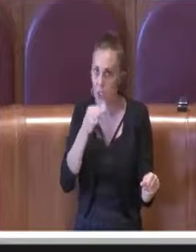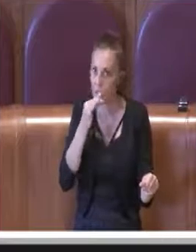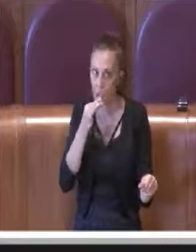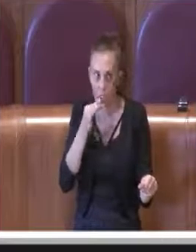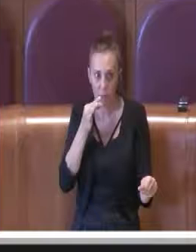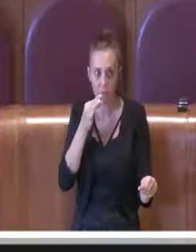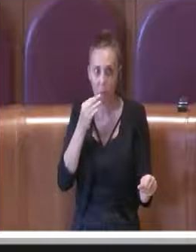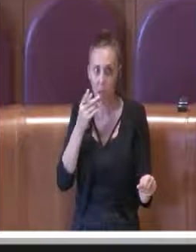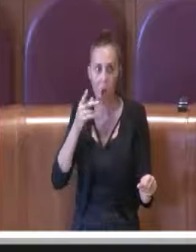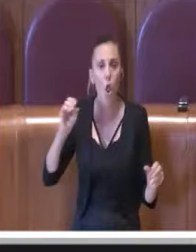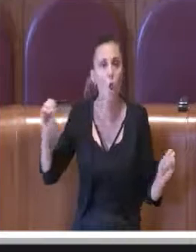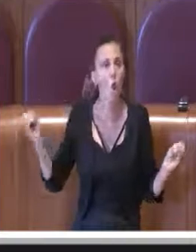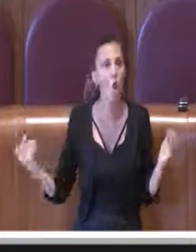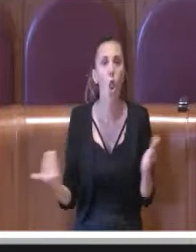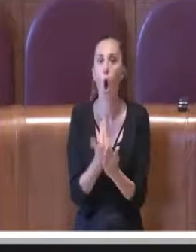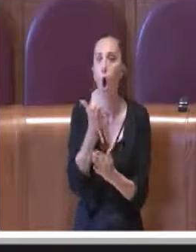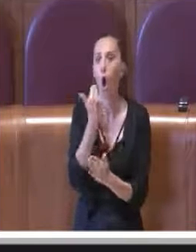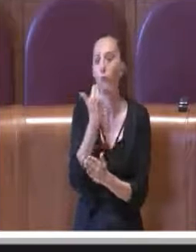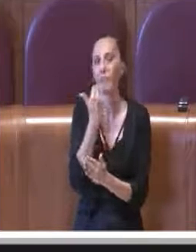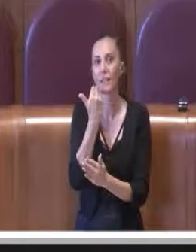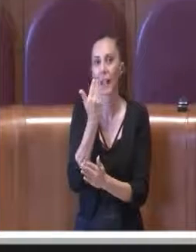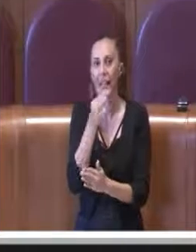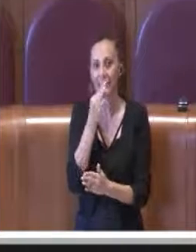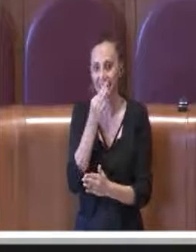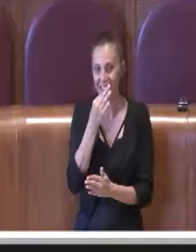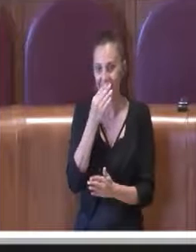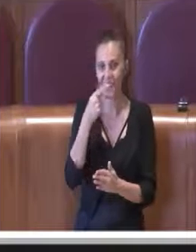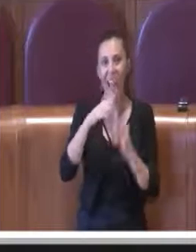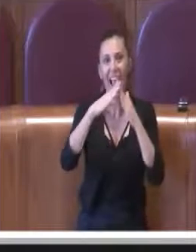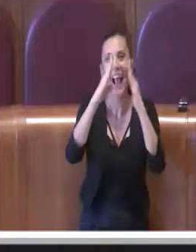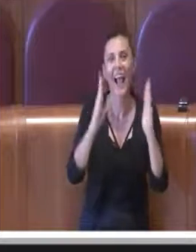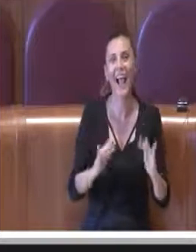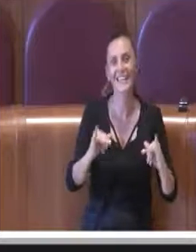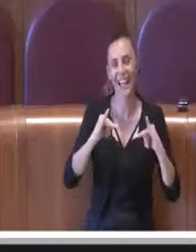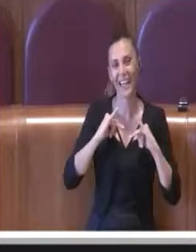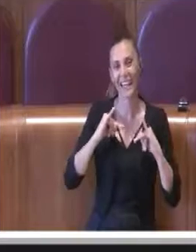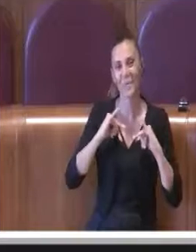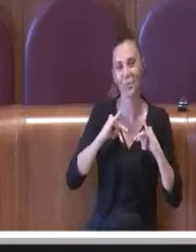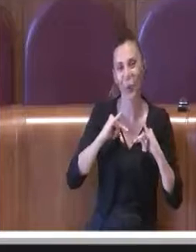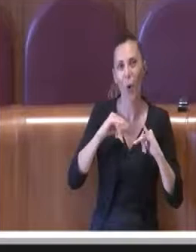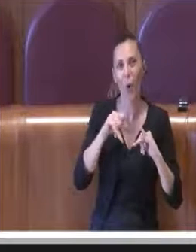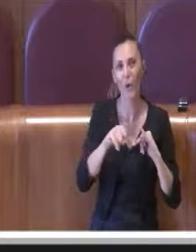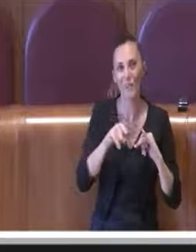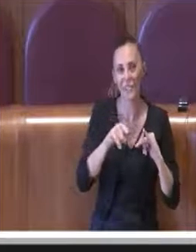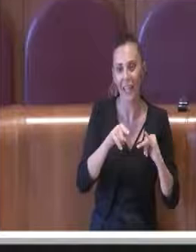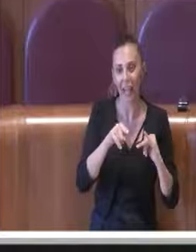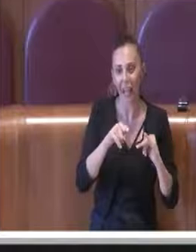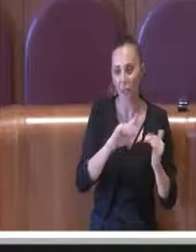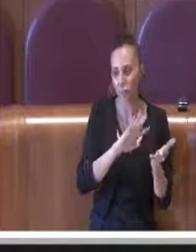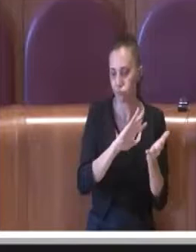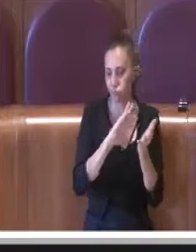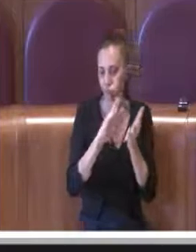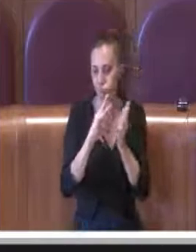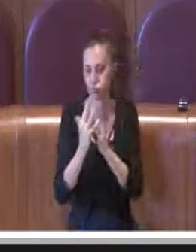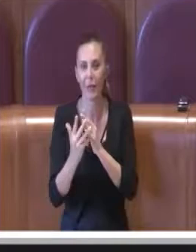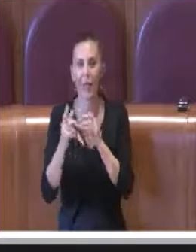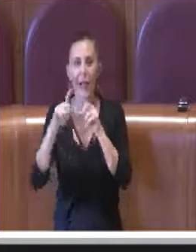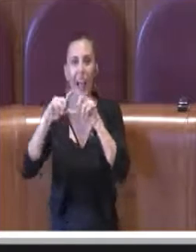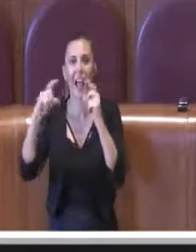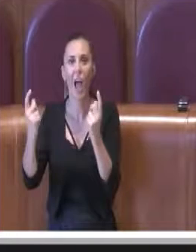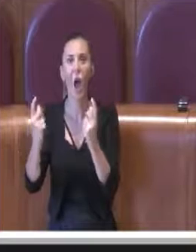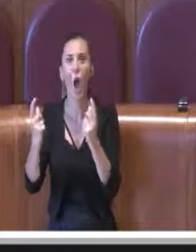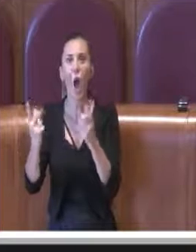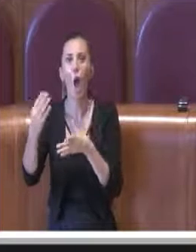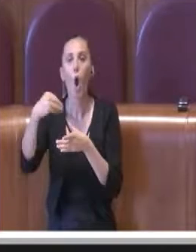cioè si è trasformata la cosiddetta figura delle cosiddette case riposo in mini appartamenti, quindi co-housing,